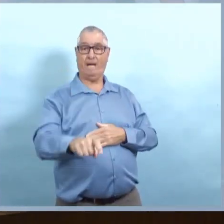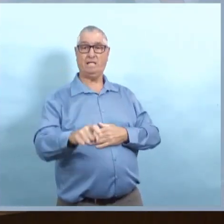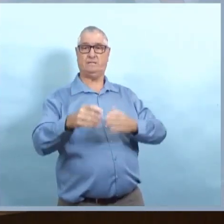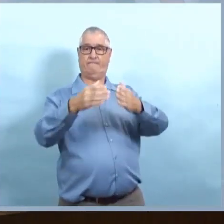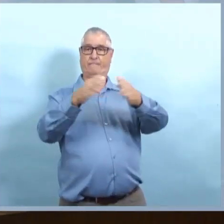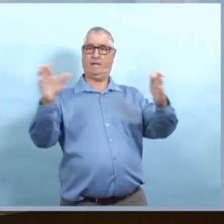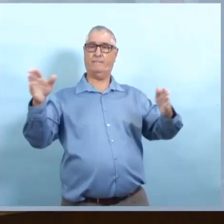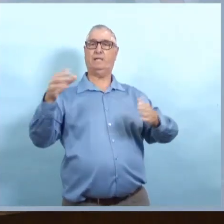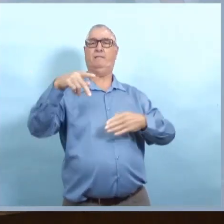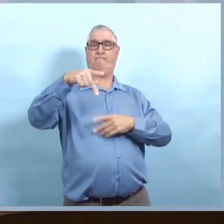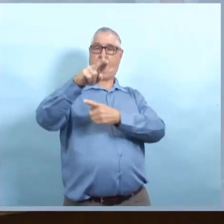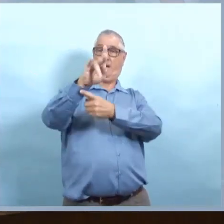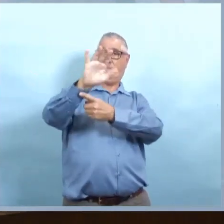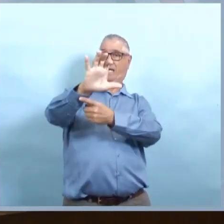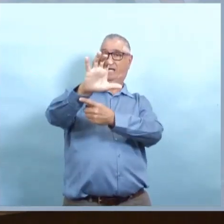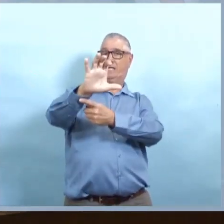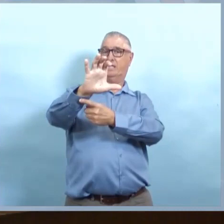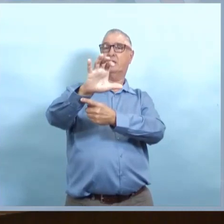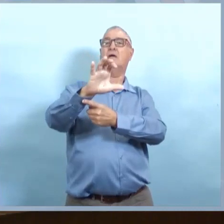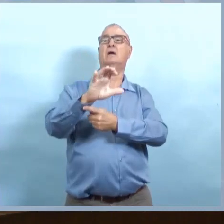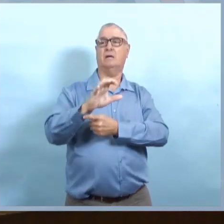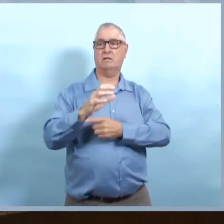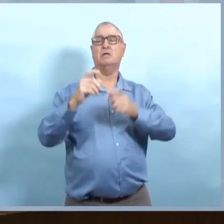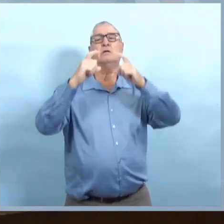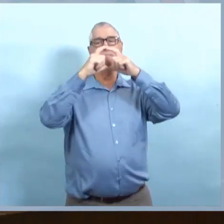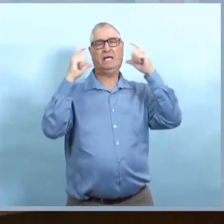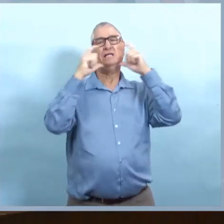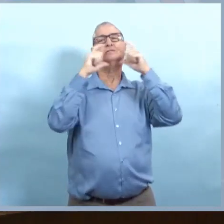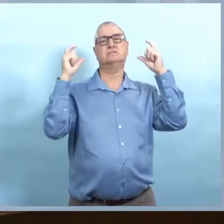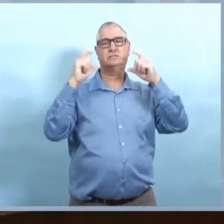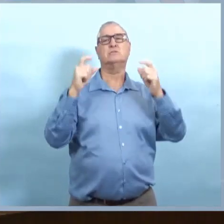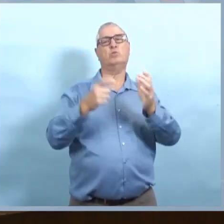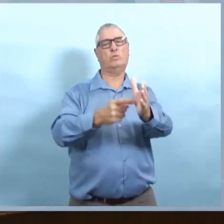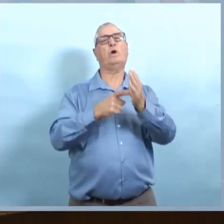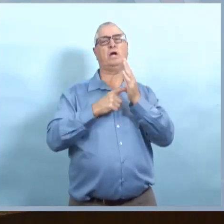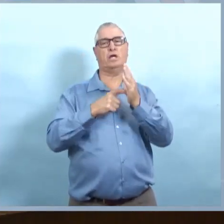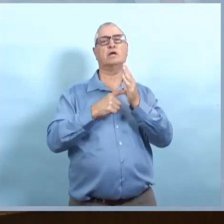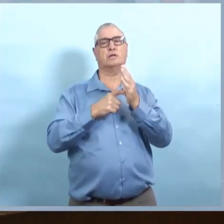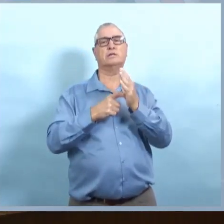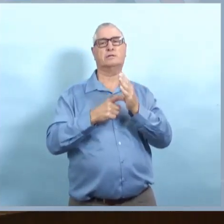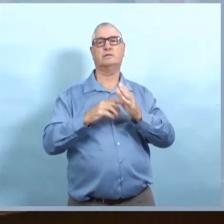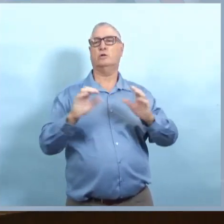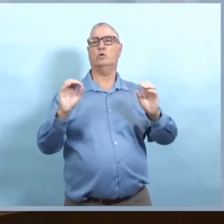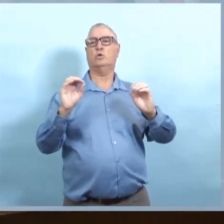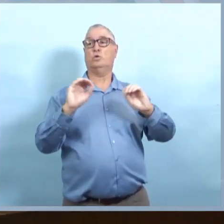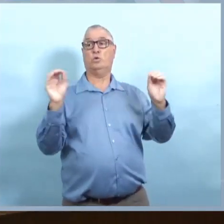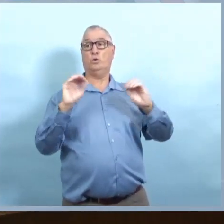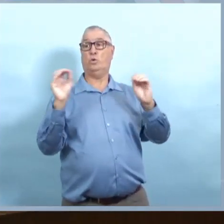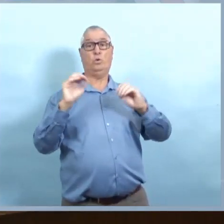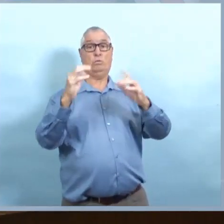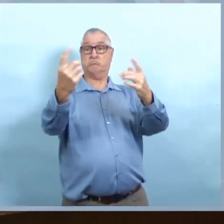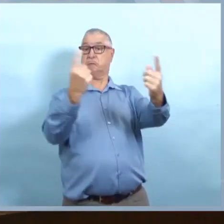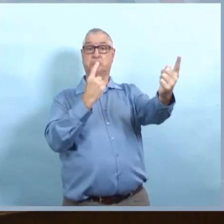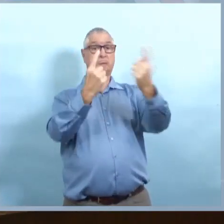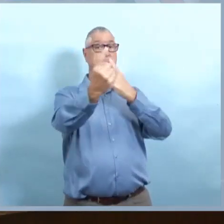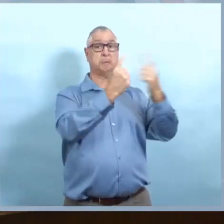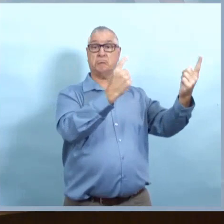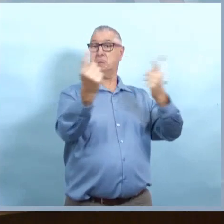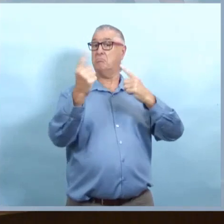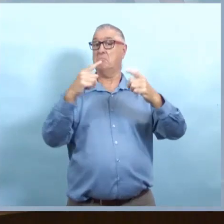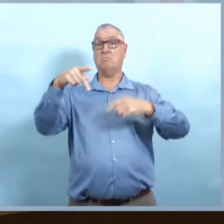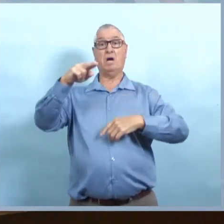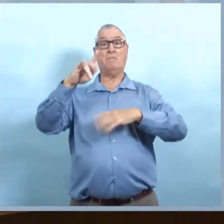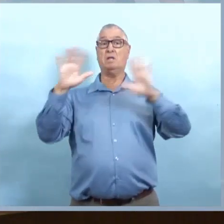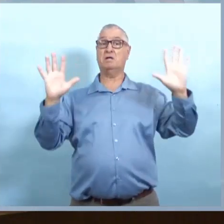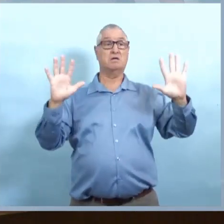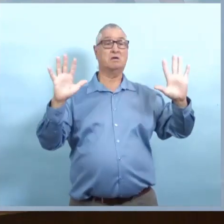Une personne qui n'est pas avec le public, est-ce qu'elle doit porter un masque ou ça revient à l'employeur de décider? Les ordres de santé publique se